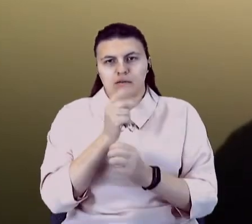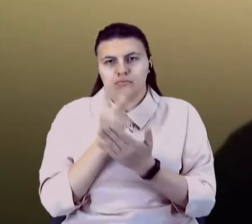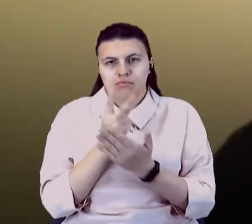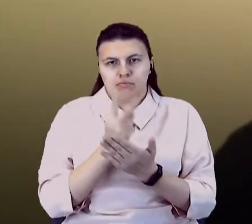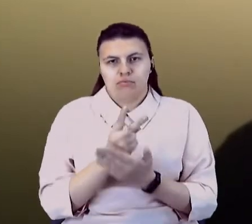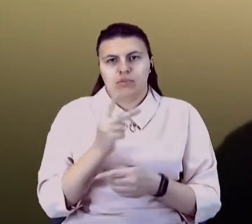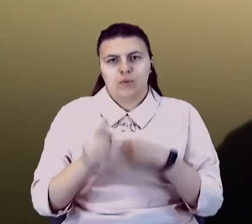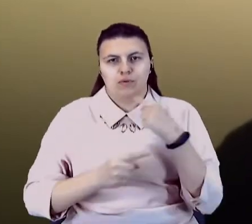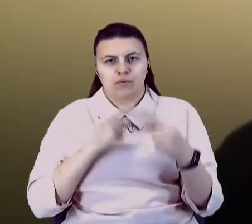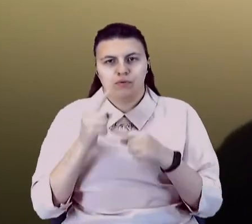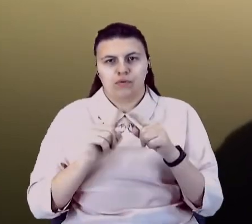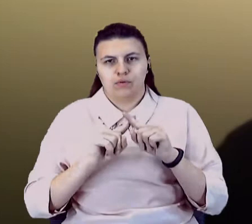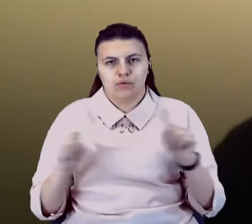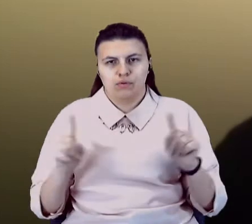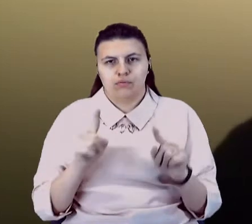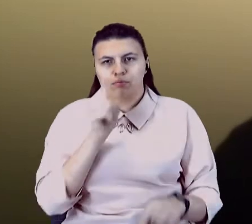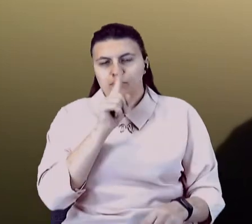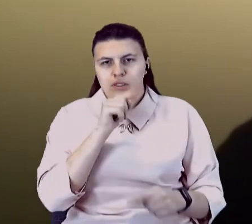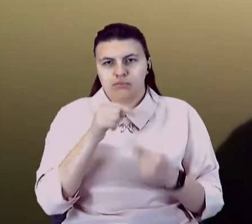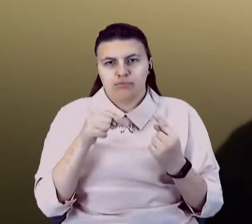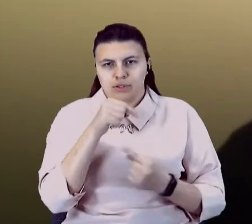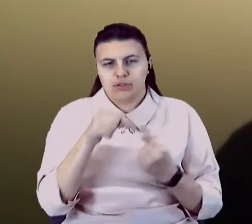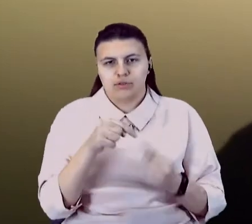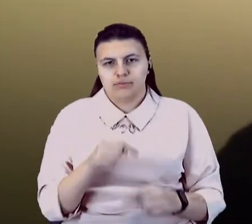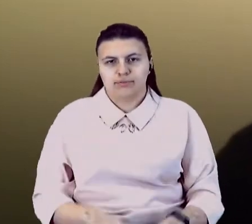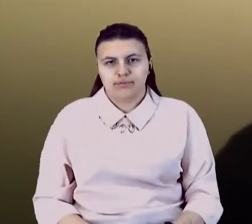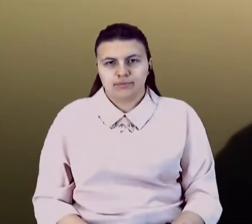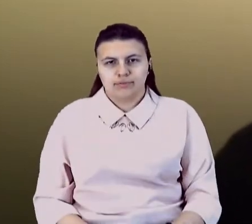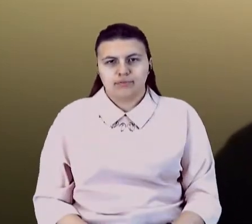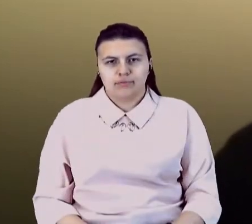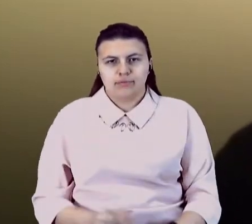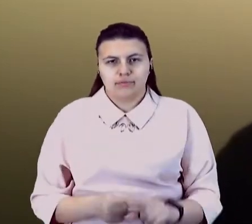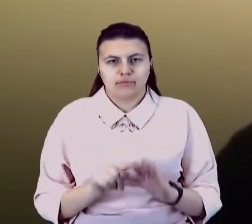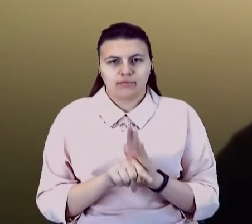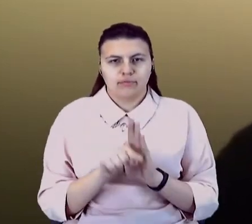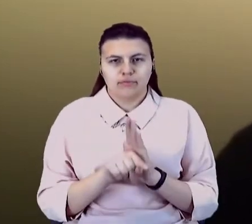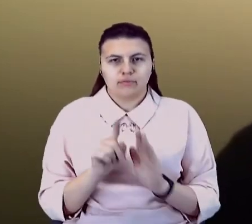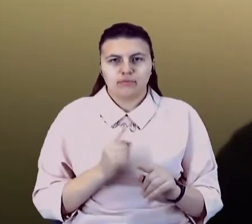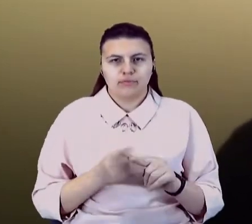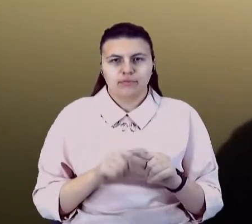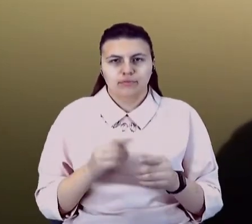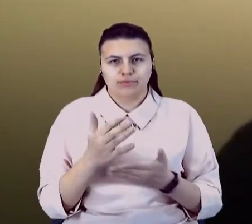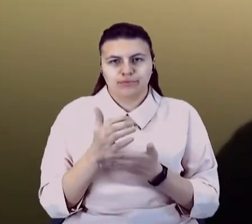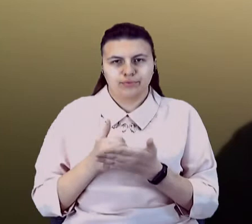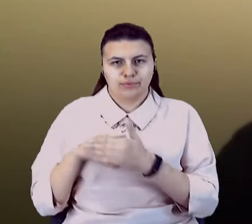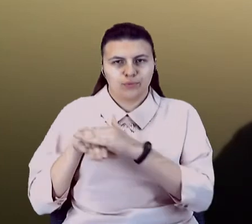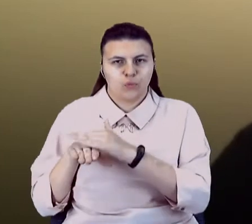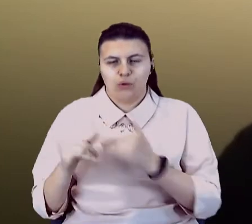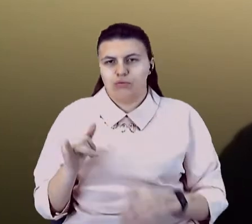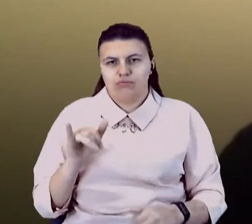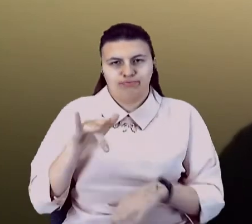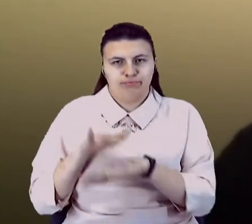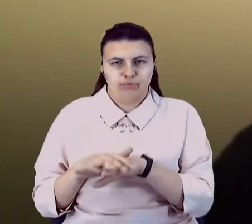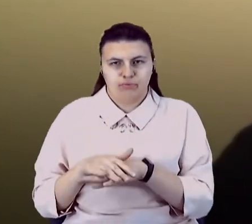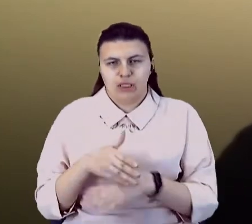особливо дрібний бізнес. І це означає, що зараз в них цих накопичень вже немає. Тобто, витримати ще раз